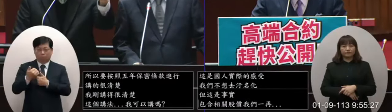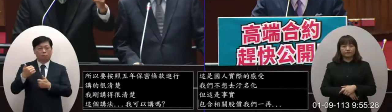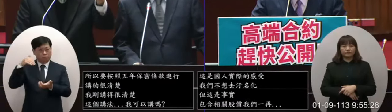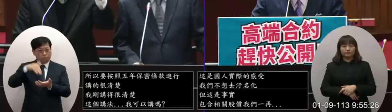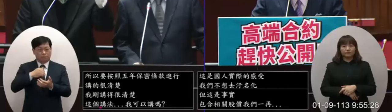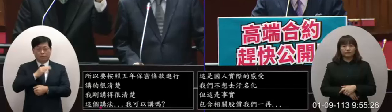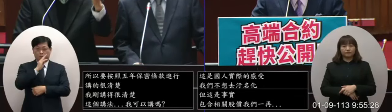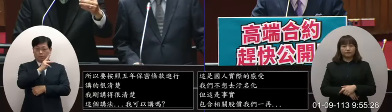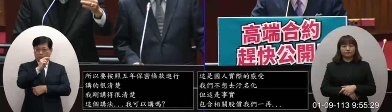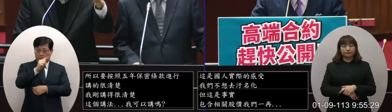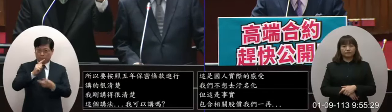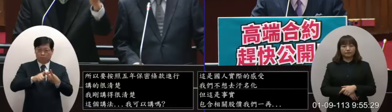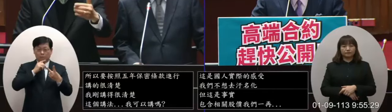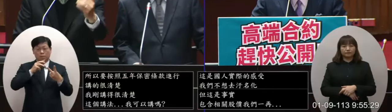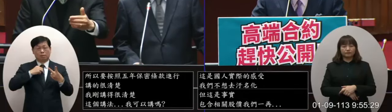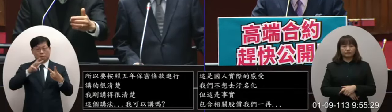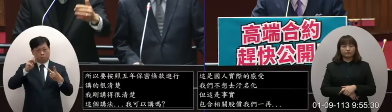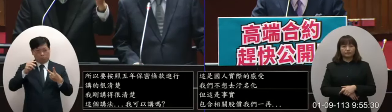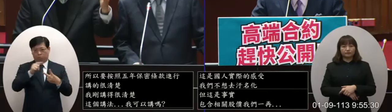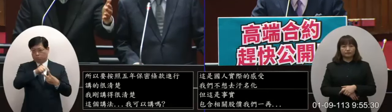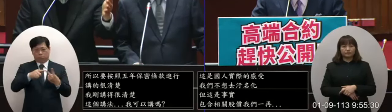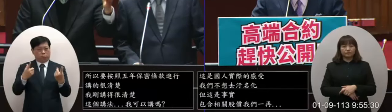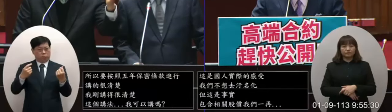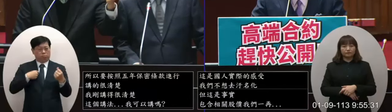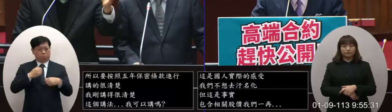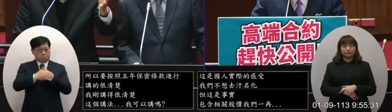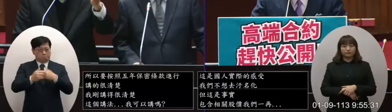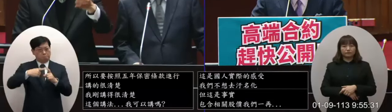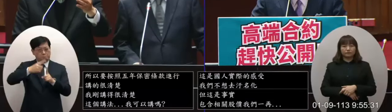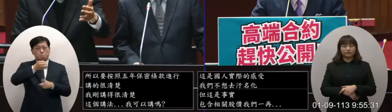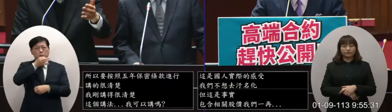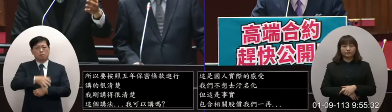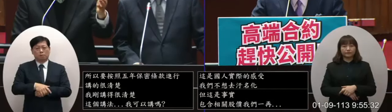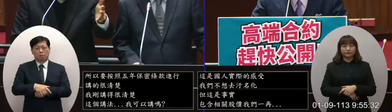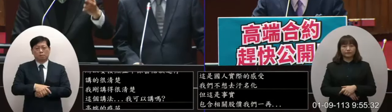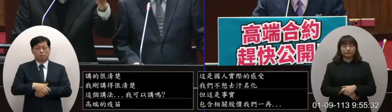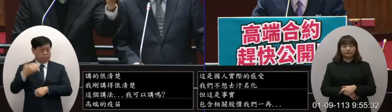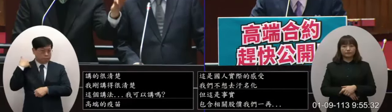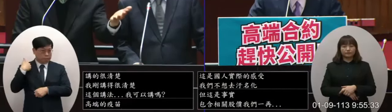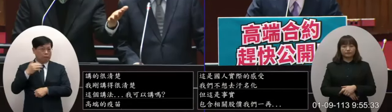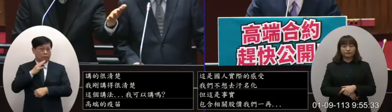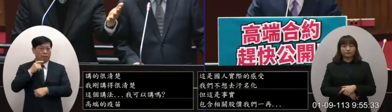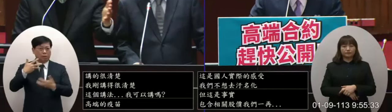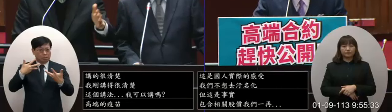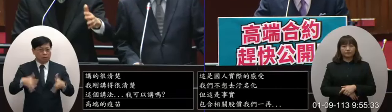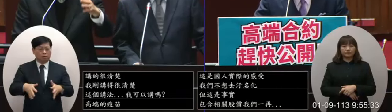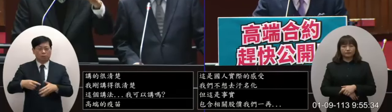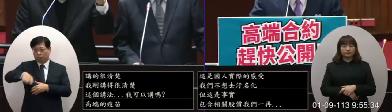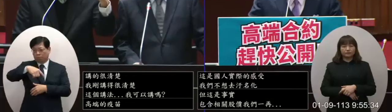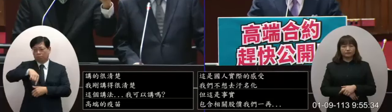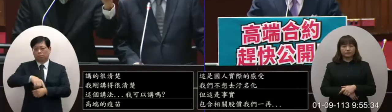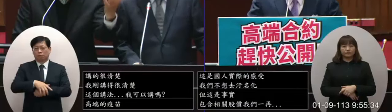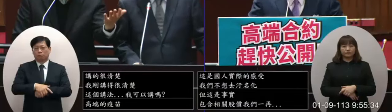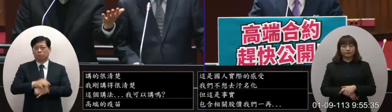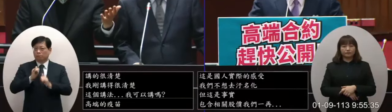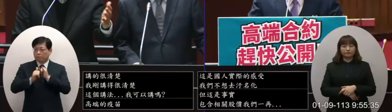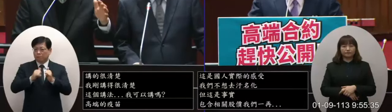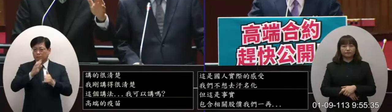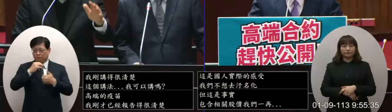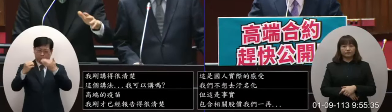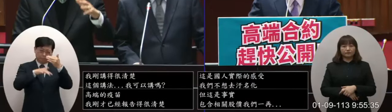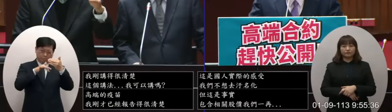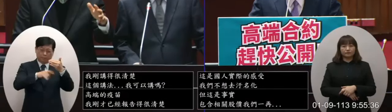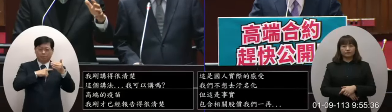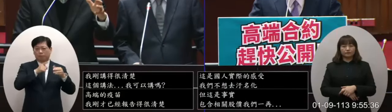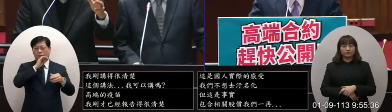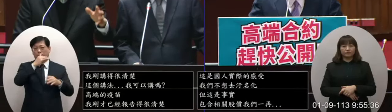看BNT跟莫德納是一樣好的保護當時就是因為有很多人在抹黑高